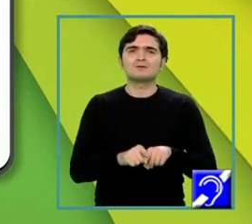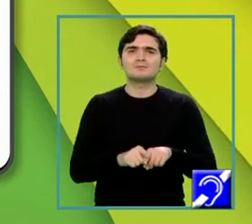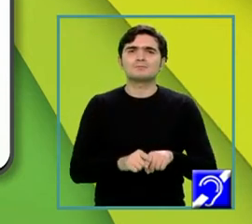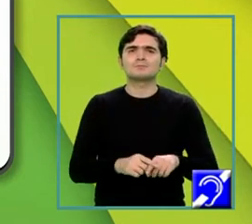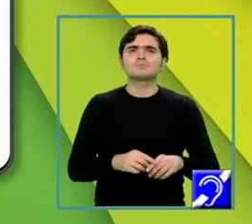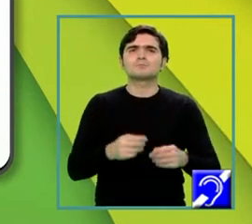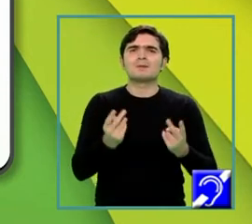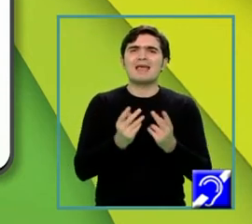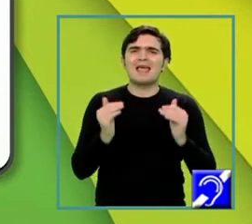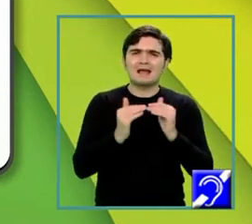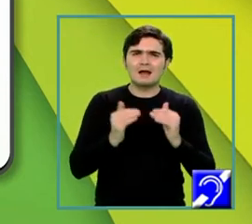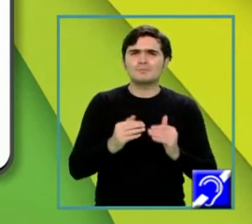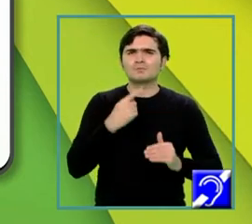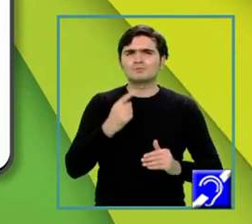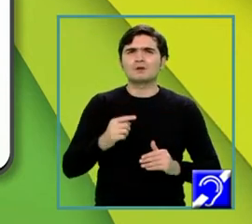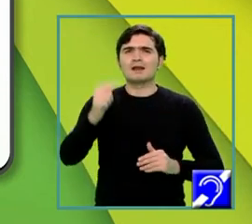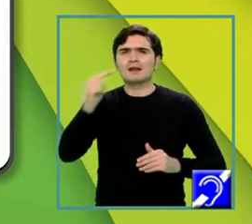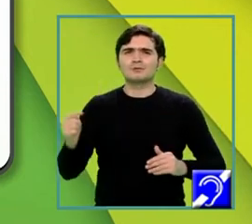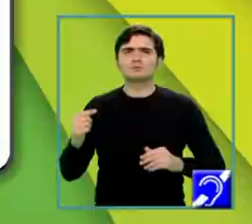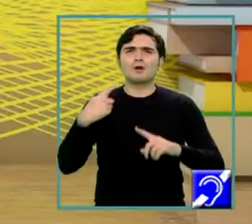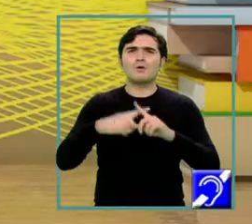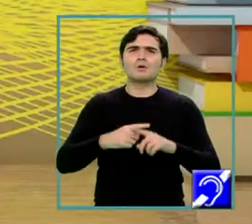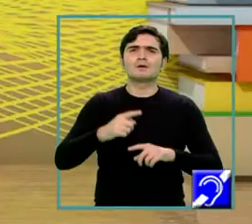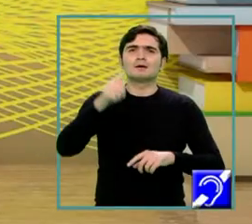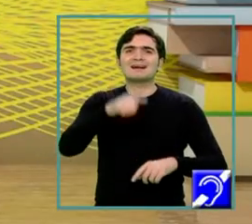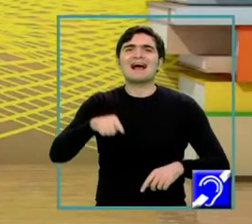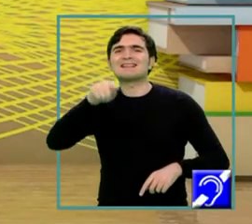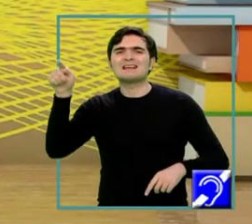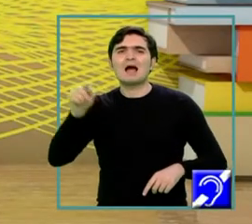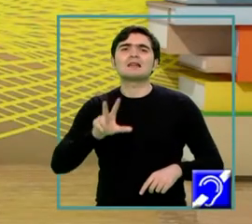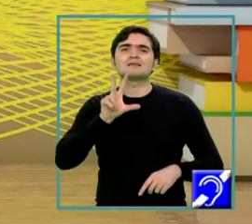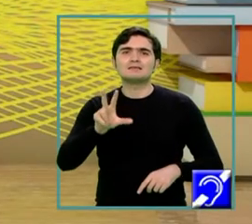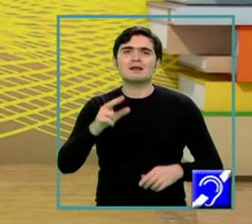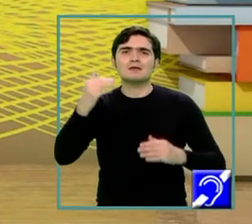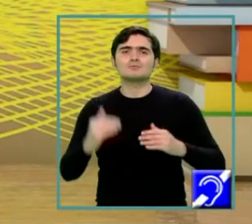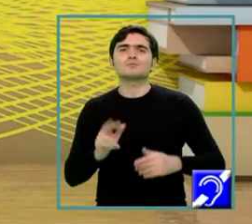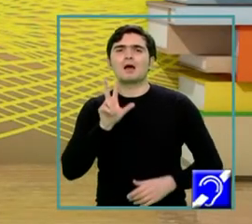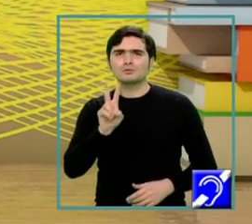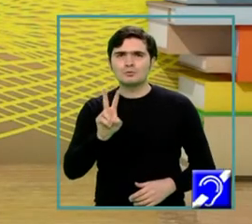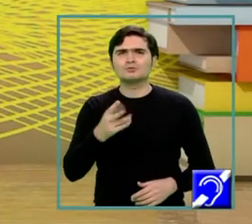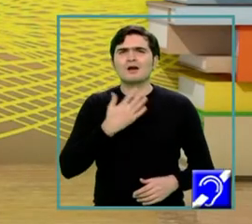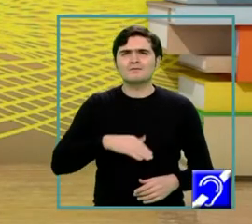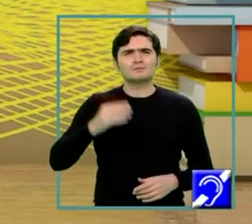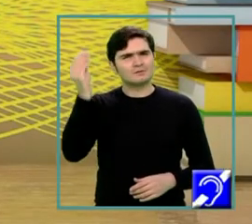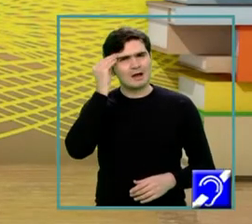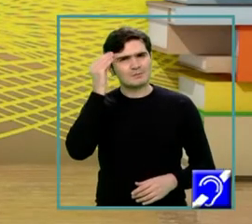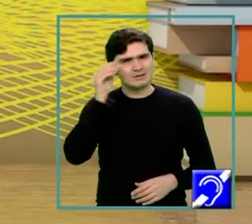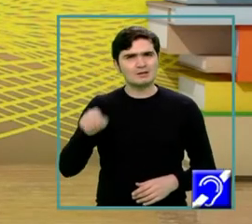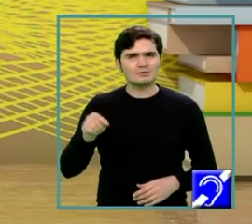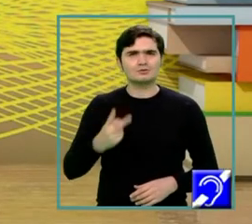și anume latura înmălțită cu radical din 3 supra 2. Fost nevoie să aduc aminte aceste două relații ale